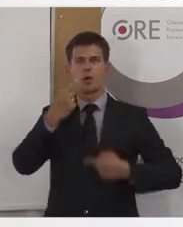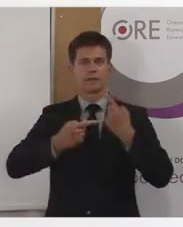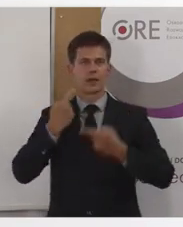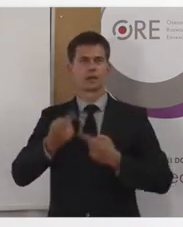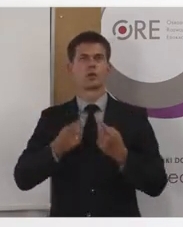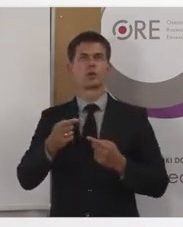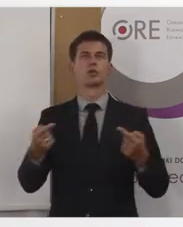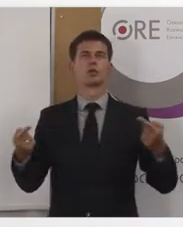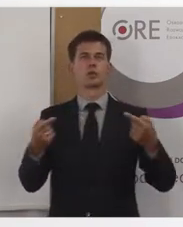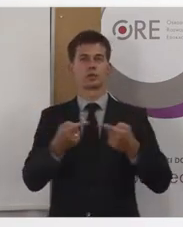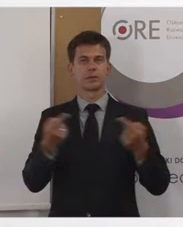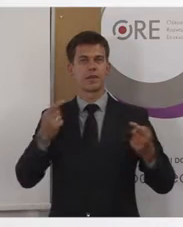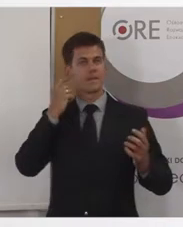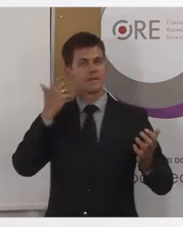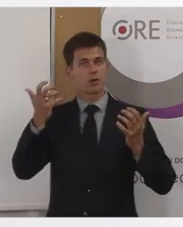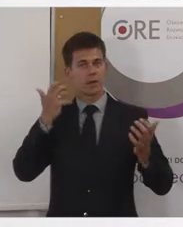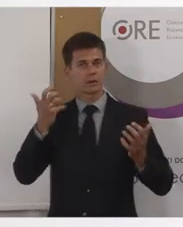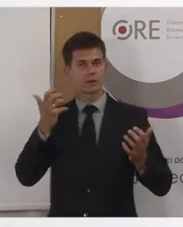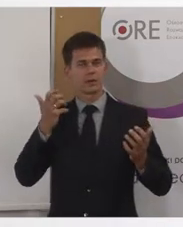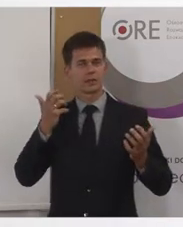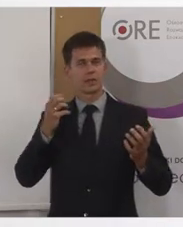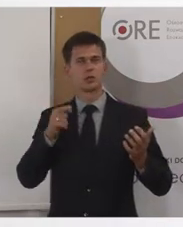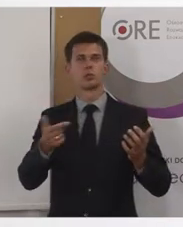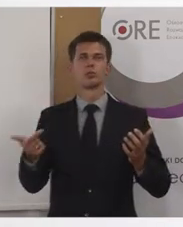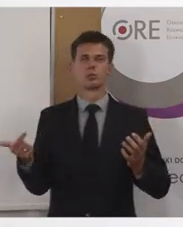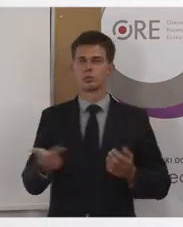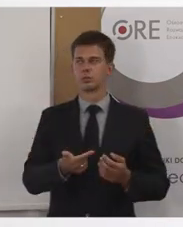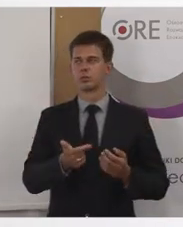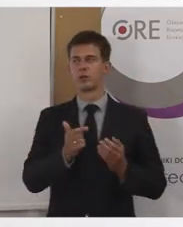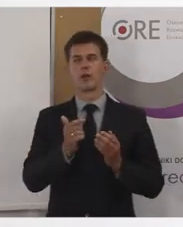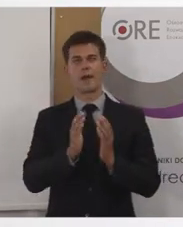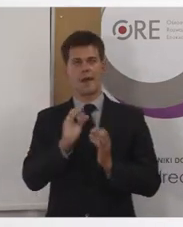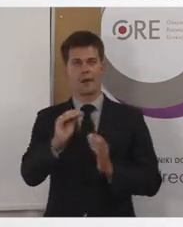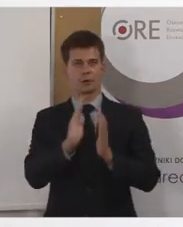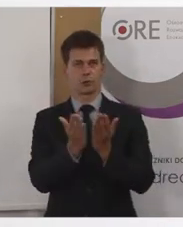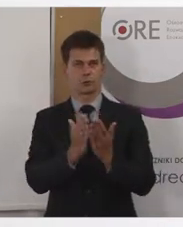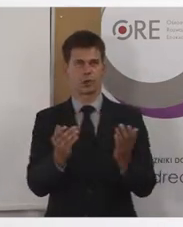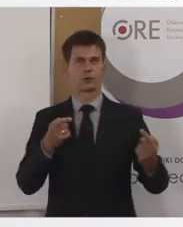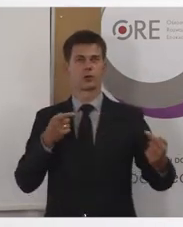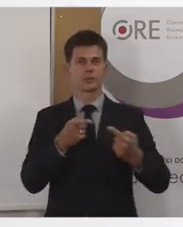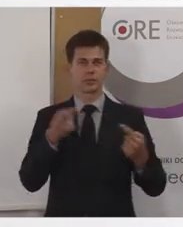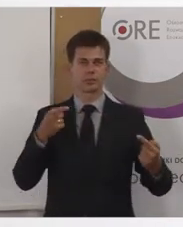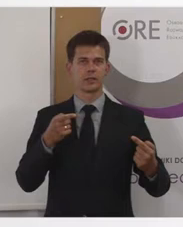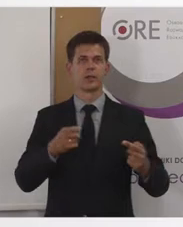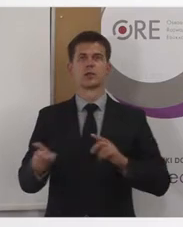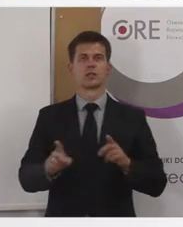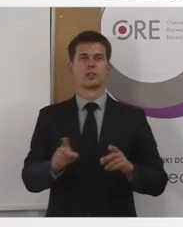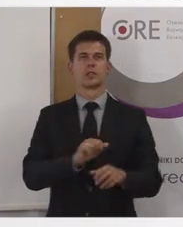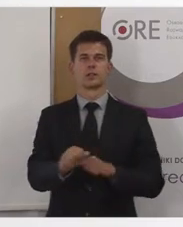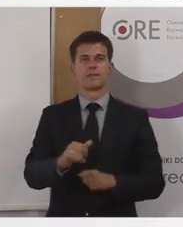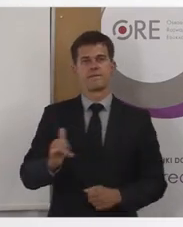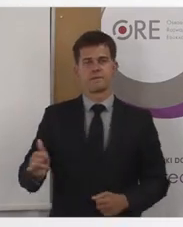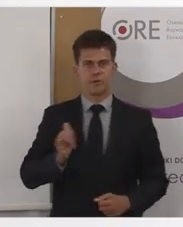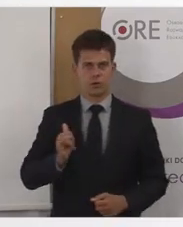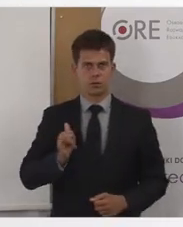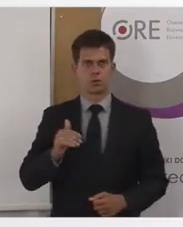o dostępności w ogóle informacji jako takiej, dostępny e-podręcznik to taki, z którego można uniwersalnie, wygodnie i intuicyjnie